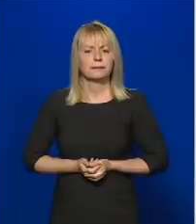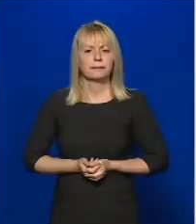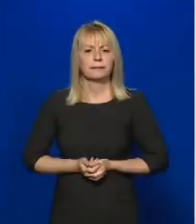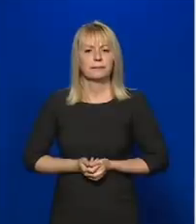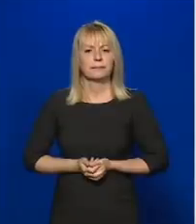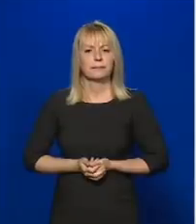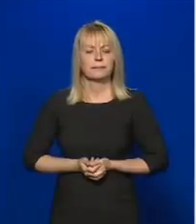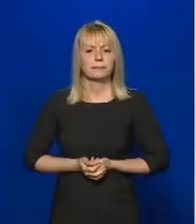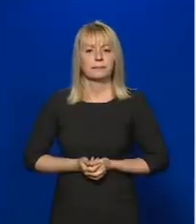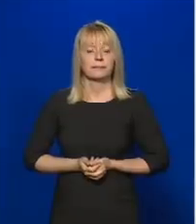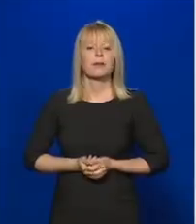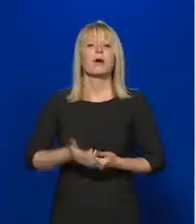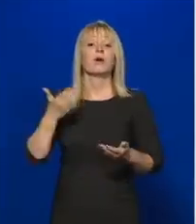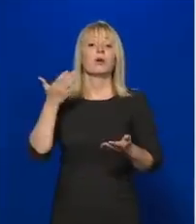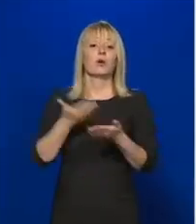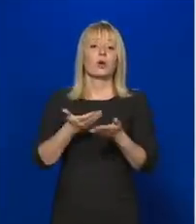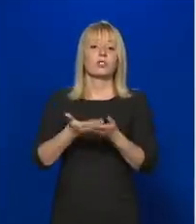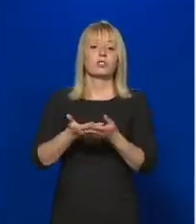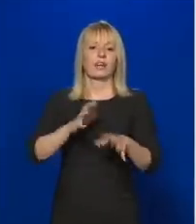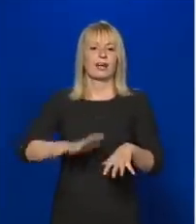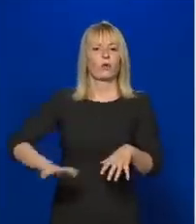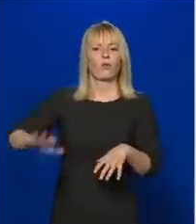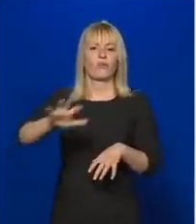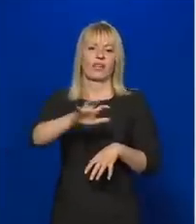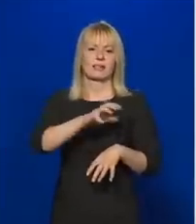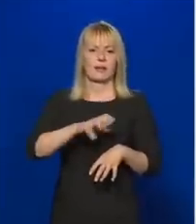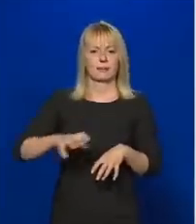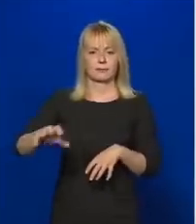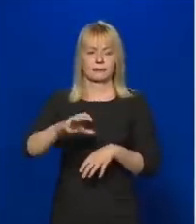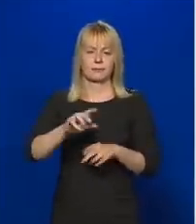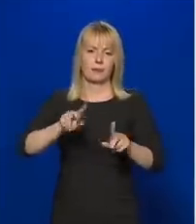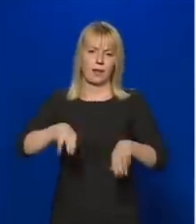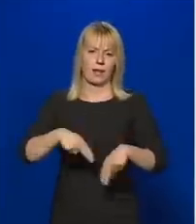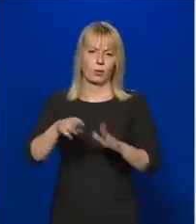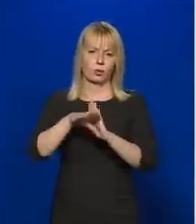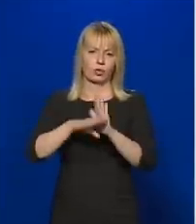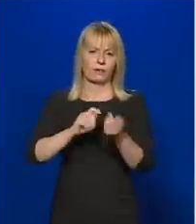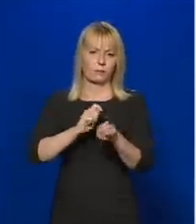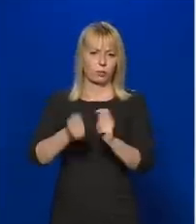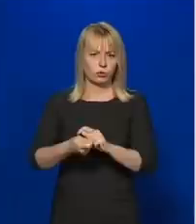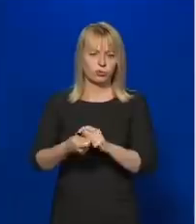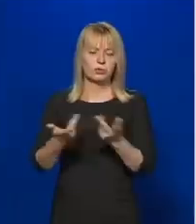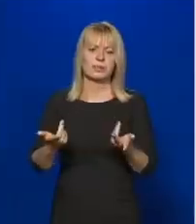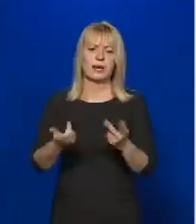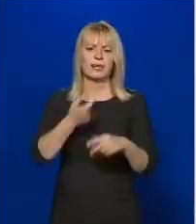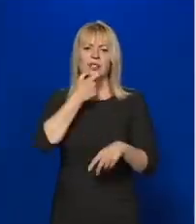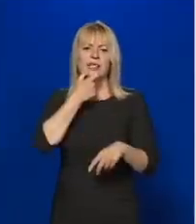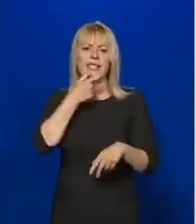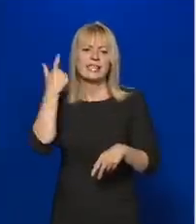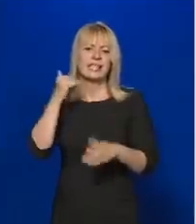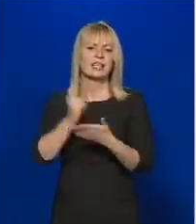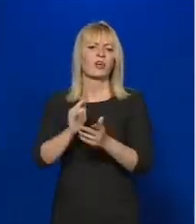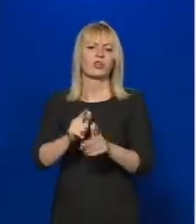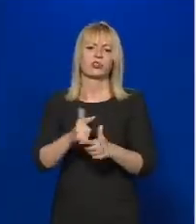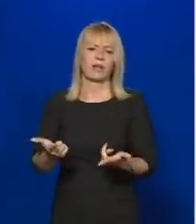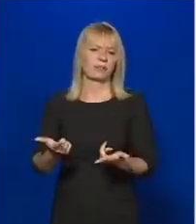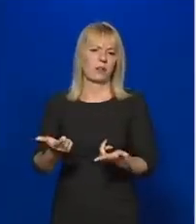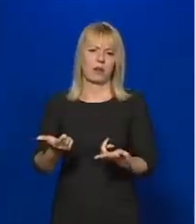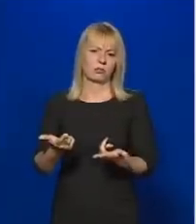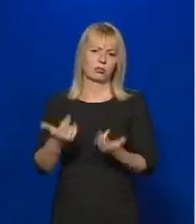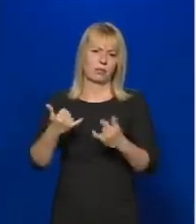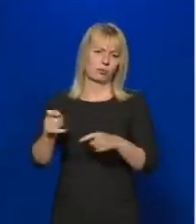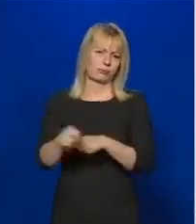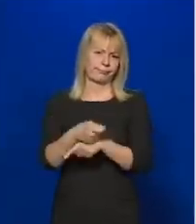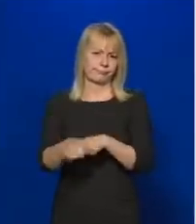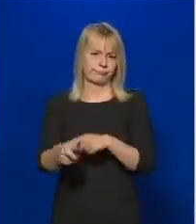A gazdasági ővezetekről szóló törvénymódosítás szerintem egy régi igazságtalanságot orvosol,